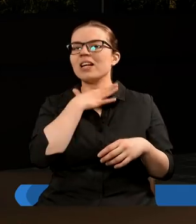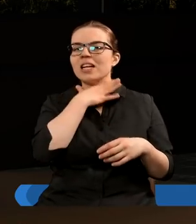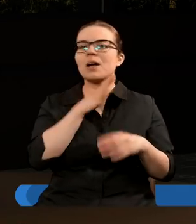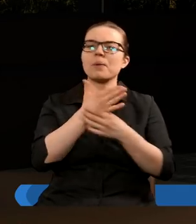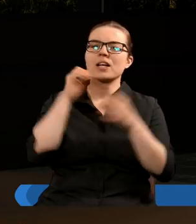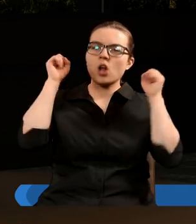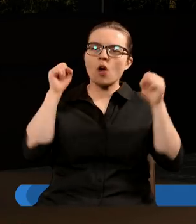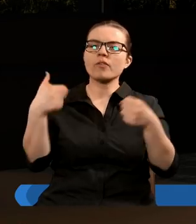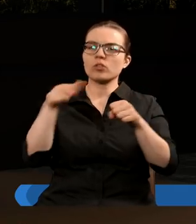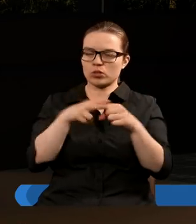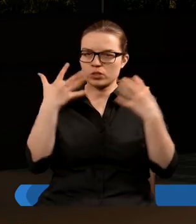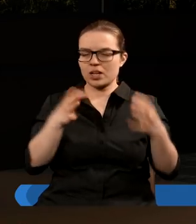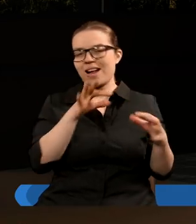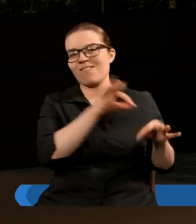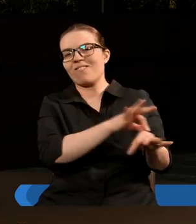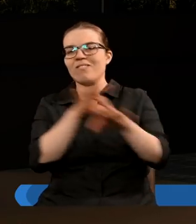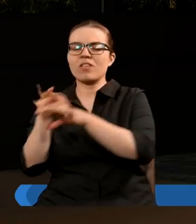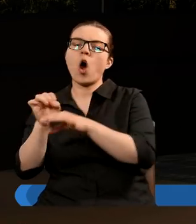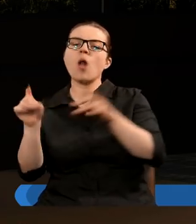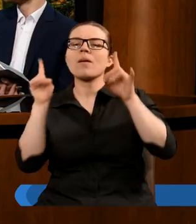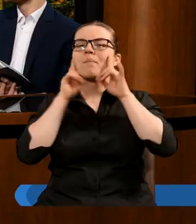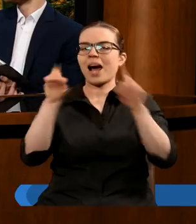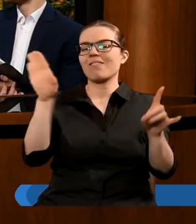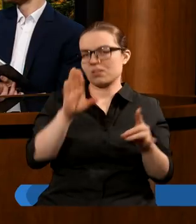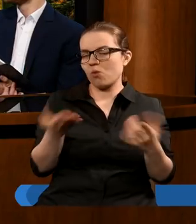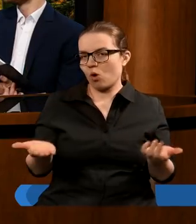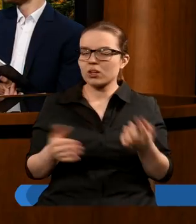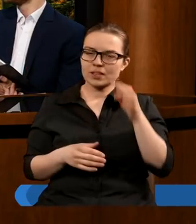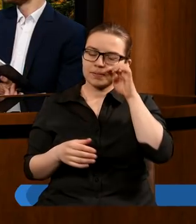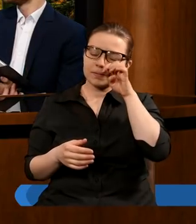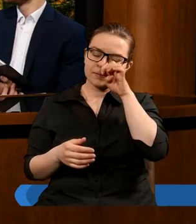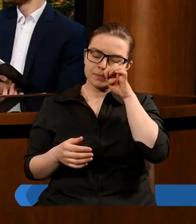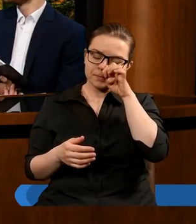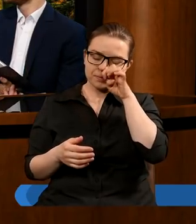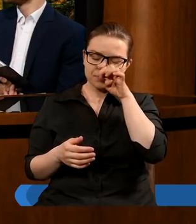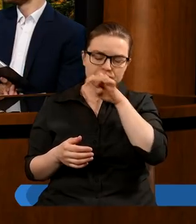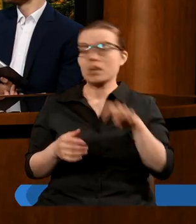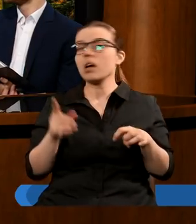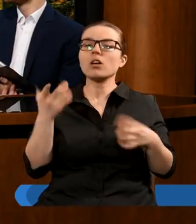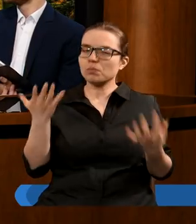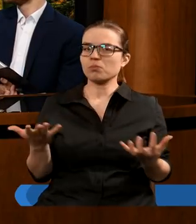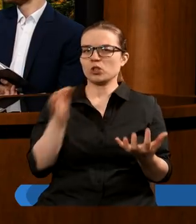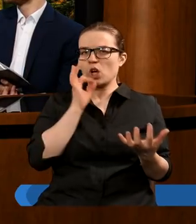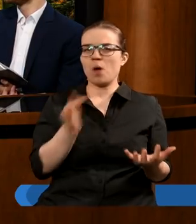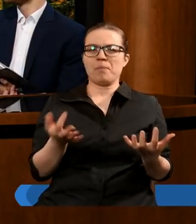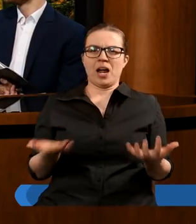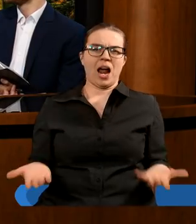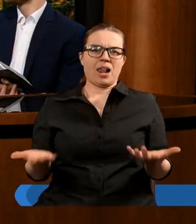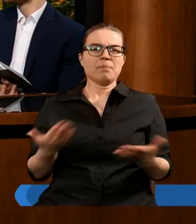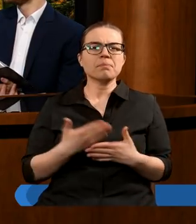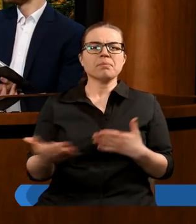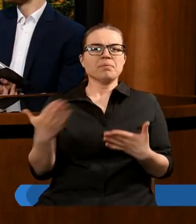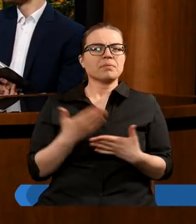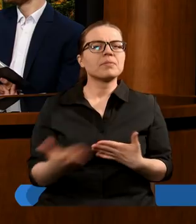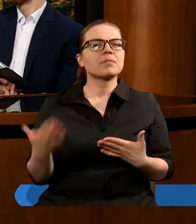chcą was zwieść od prostej drogi, od Ewangelii. No dobrze, ale czytałem o tej bestii, że ona mówiła